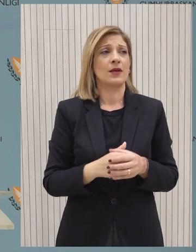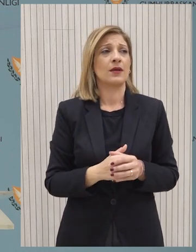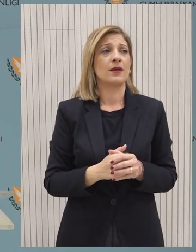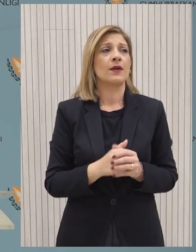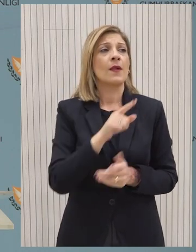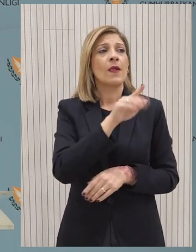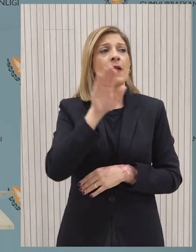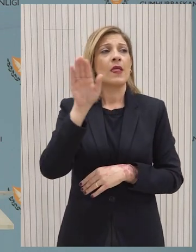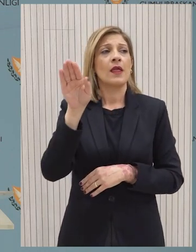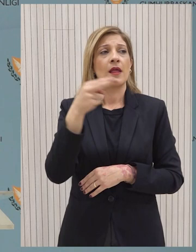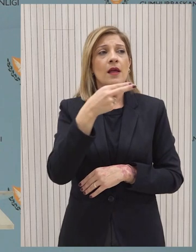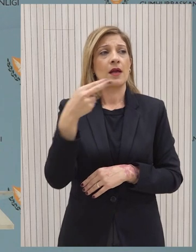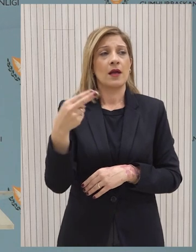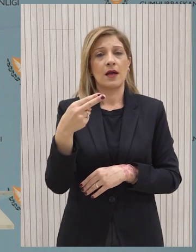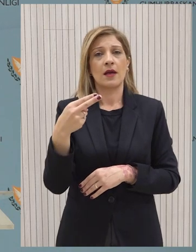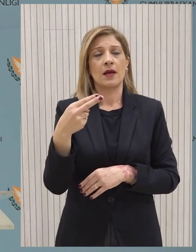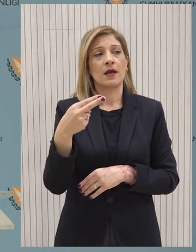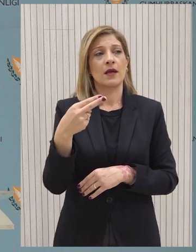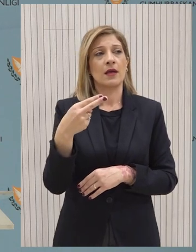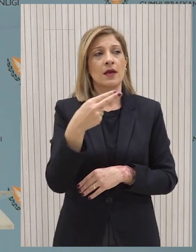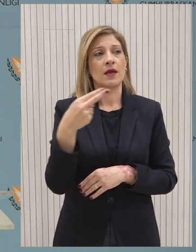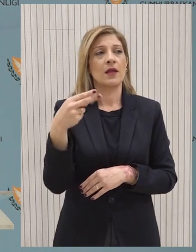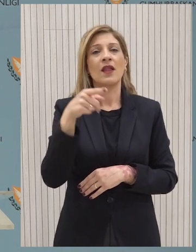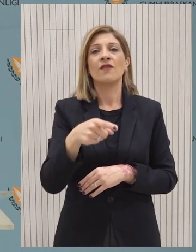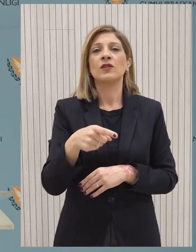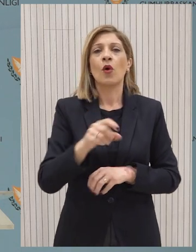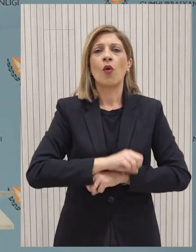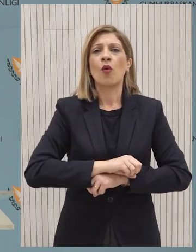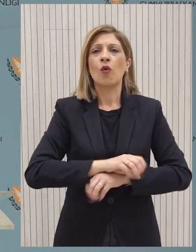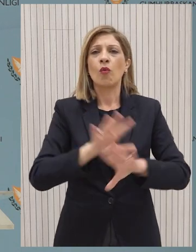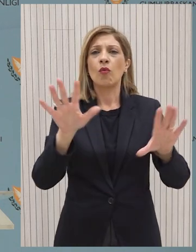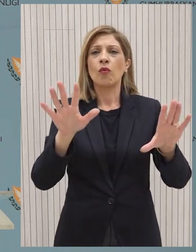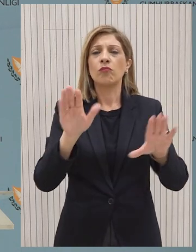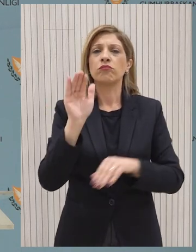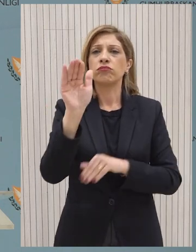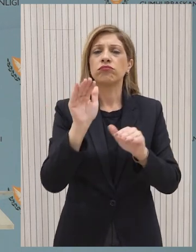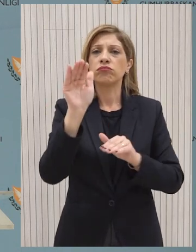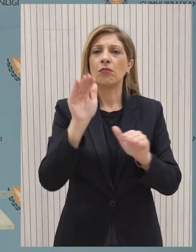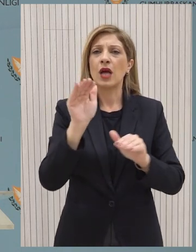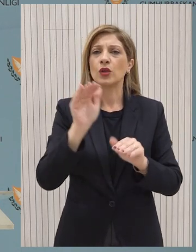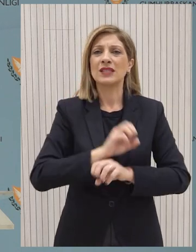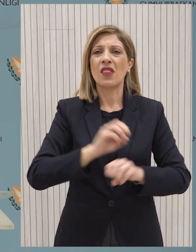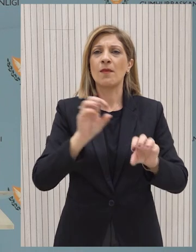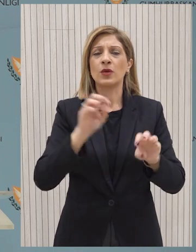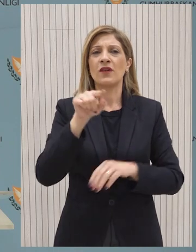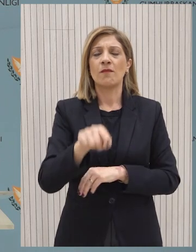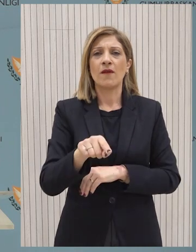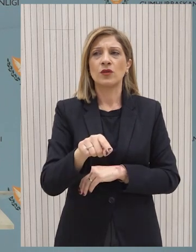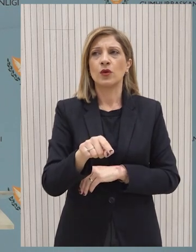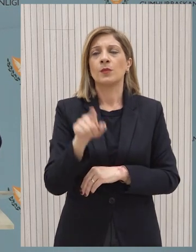Θα μας πείτε για το τι έχετε καταλάβει για την κλίση του δημιουργούν συνεργαστούς βάσει των αναρωτήσεων που έχουν τεθεί στην κυβέρνηση.